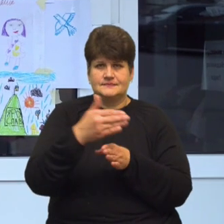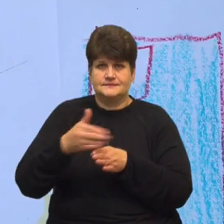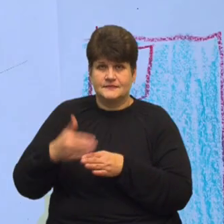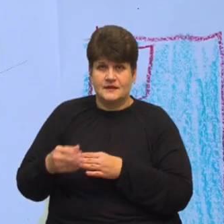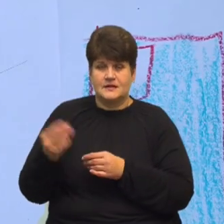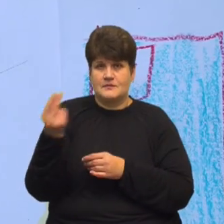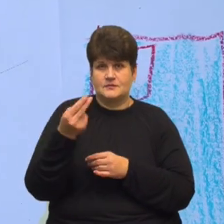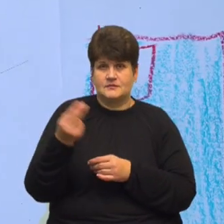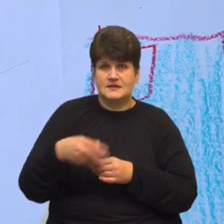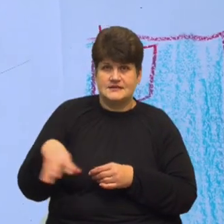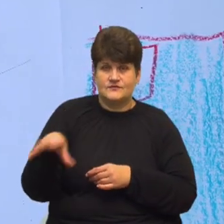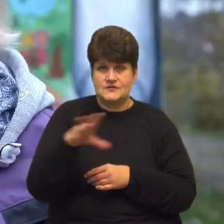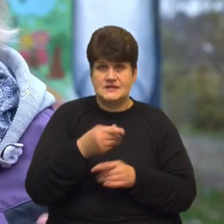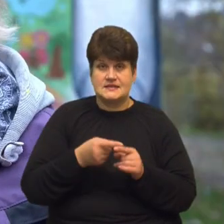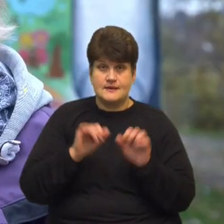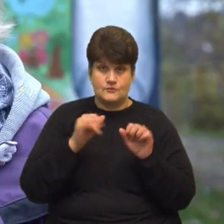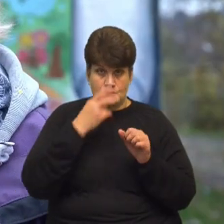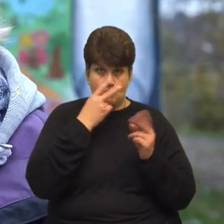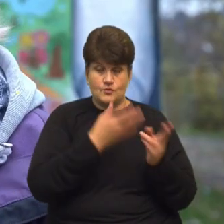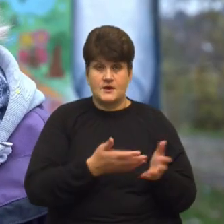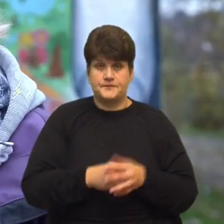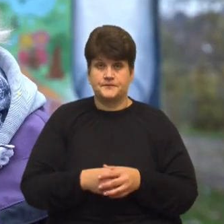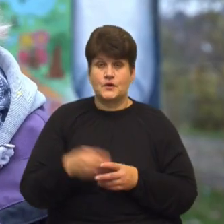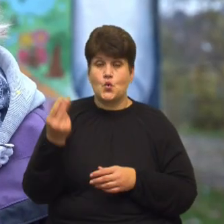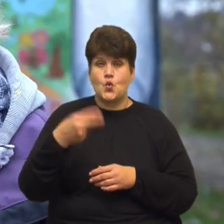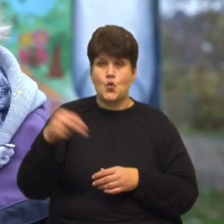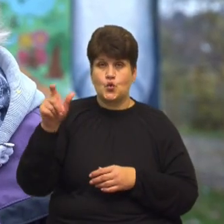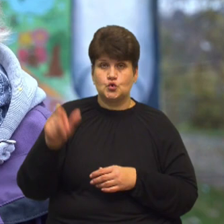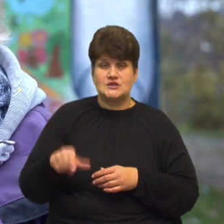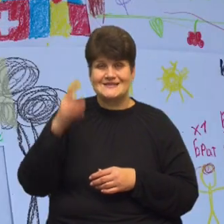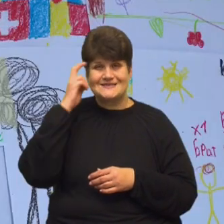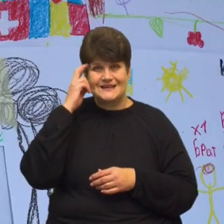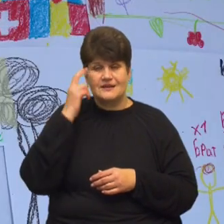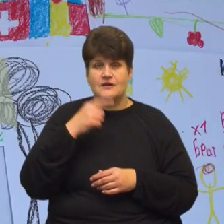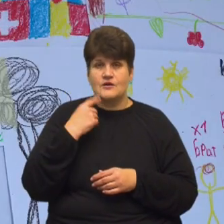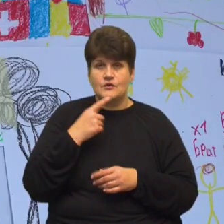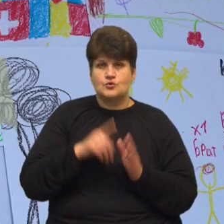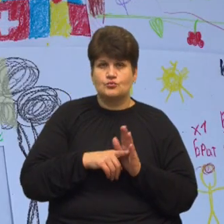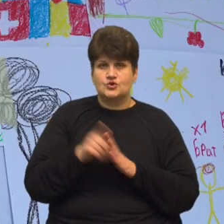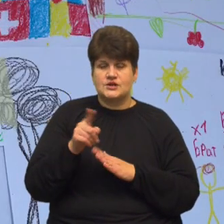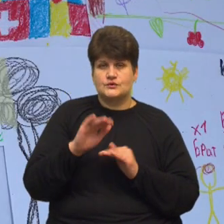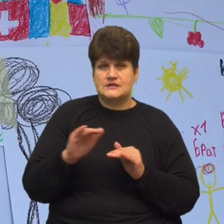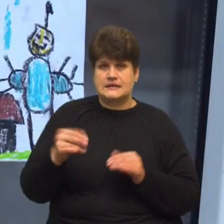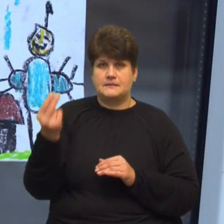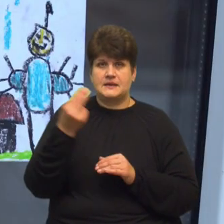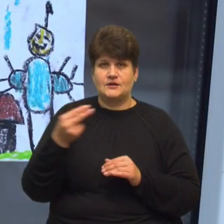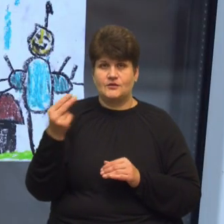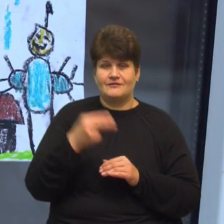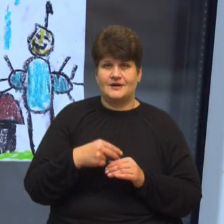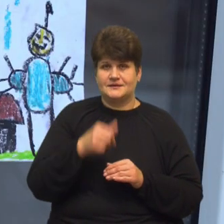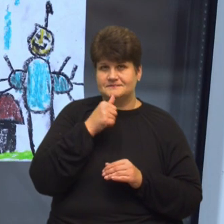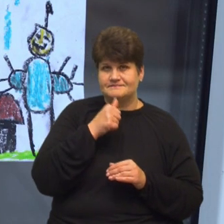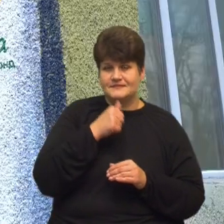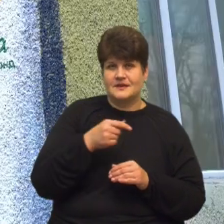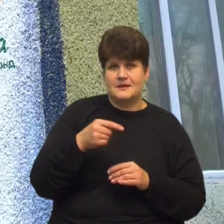цінності, всі ці ескізи можна побачити. Художниця з Києва Катерина Рудакова каже, спочатку з дітьми намалювали ескізи. Потім їх